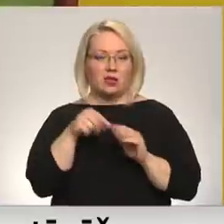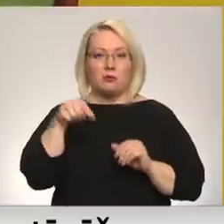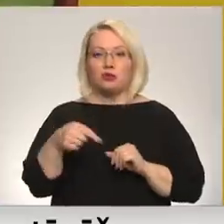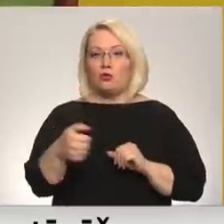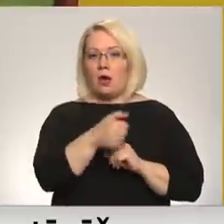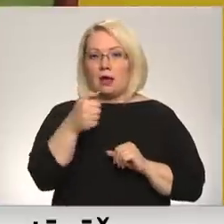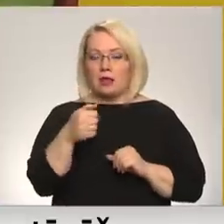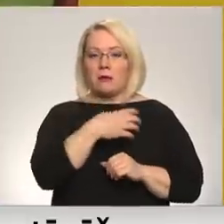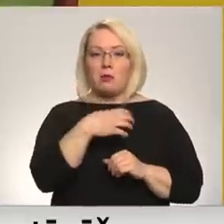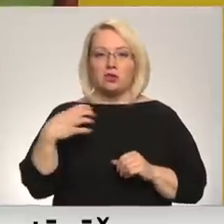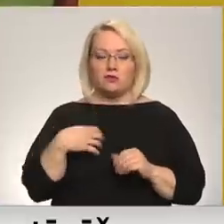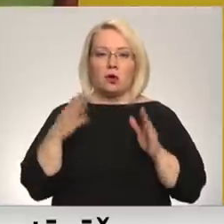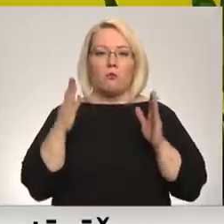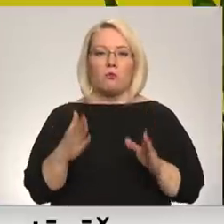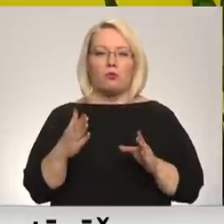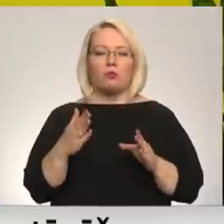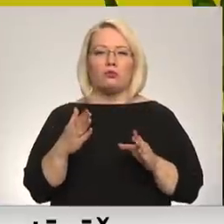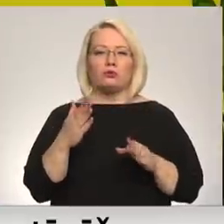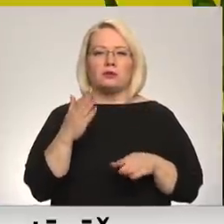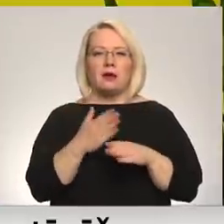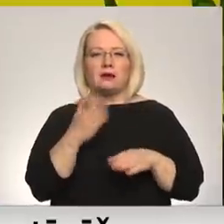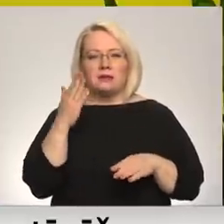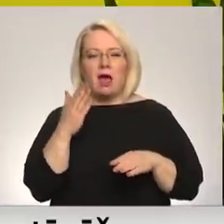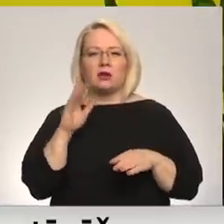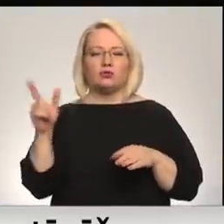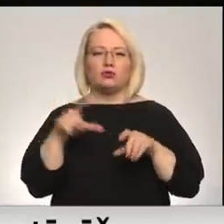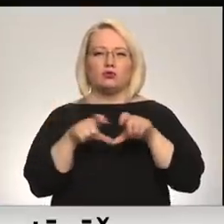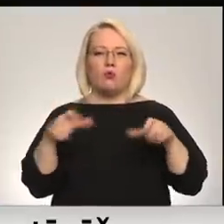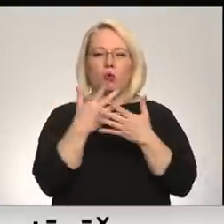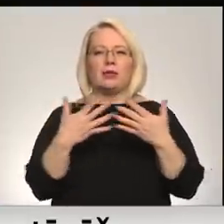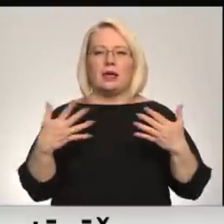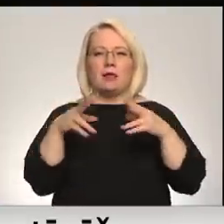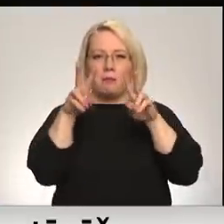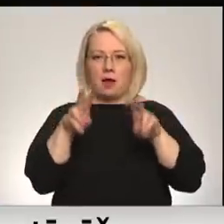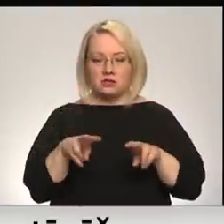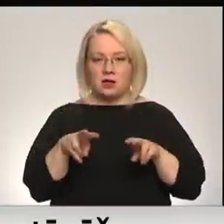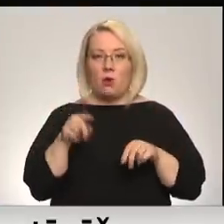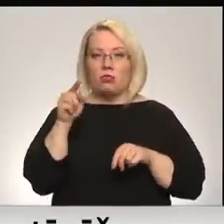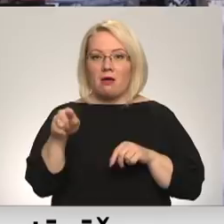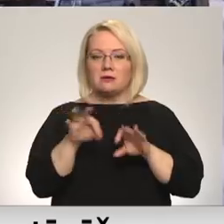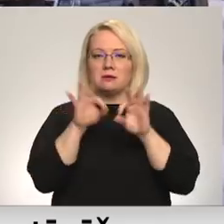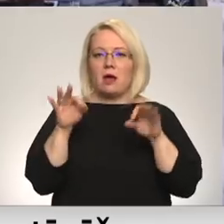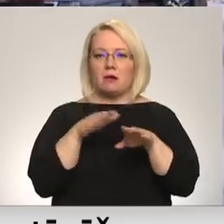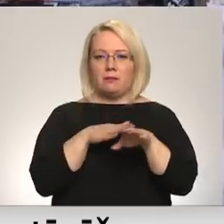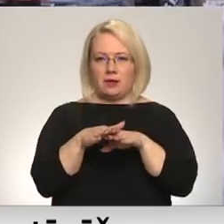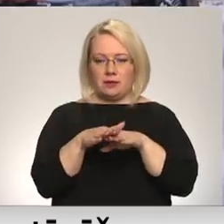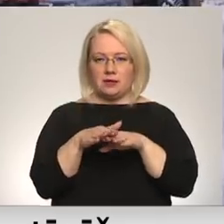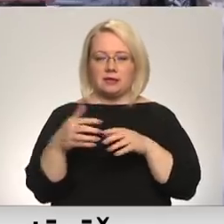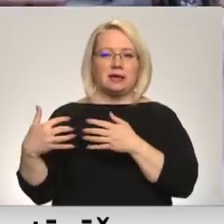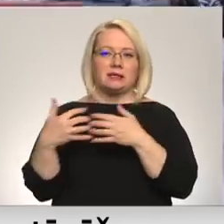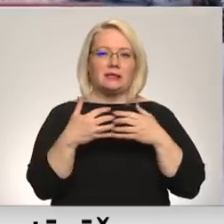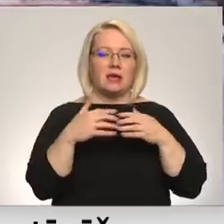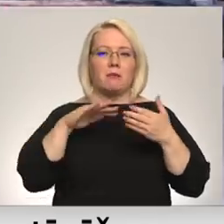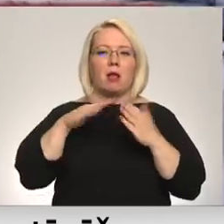pašvaldības būs naskākas uz skolu tīkla pārskatīšanu. Šis scenārijs sāk piepildīties. Cīņa par lauku